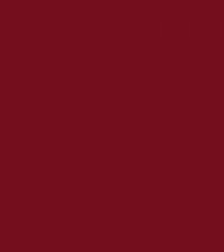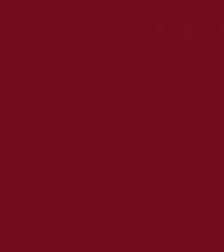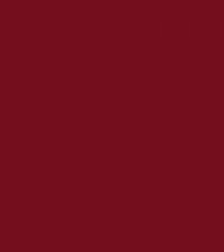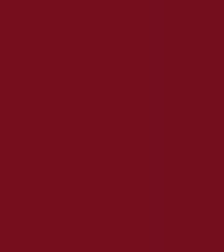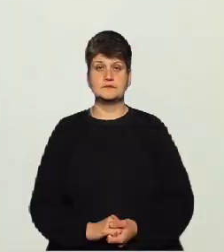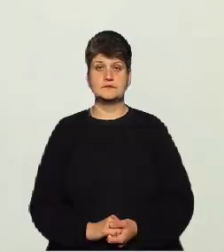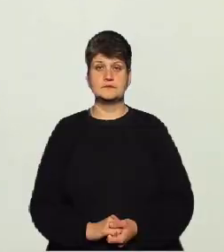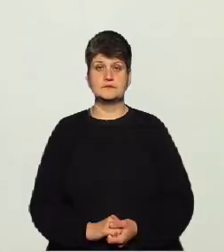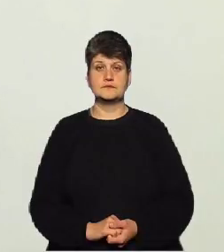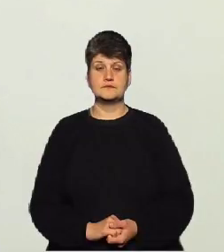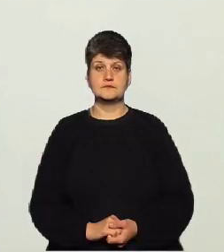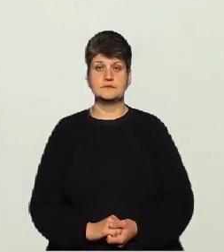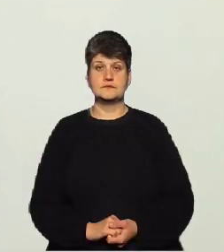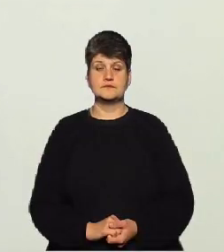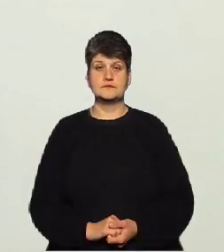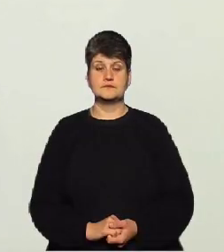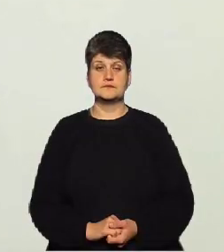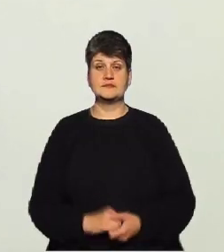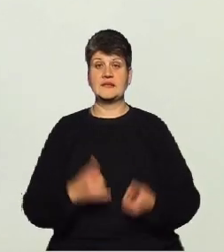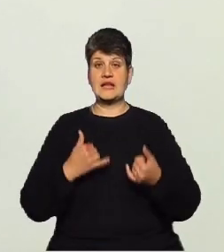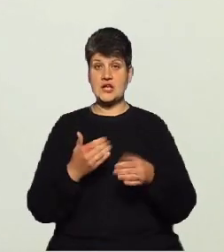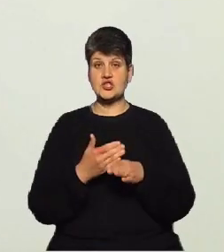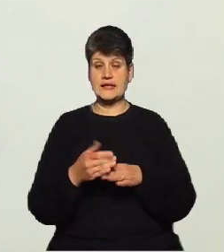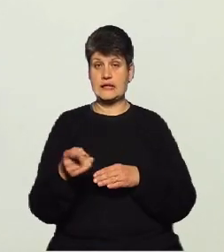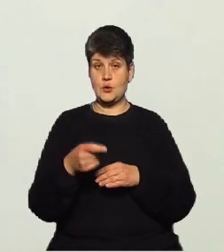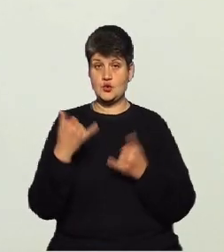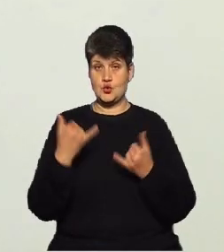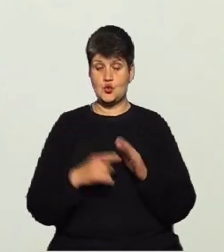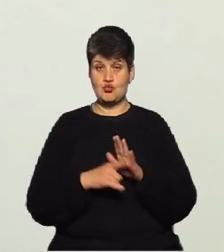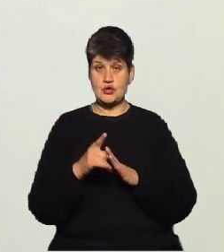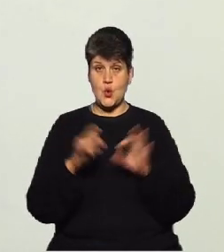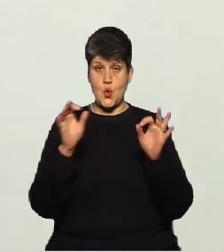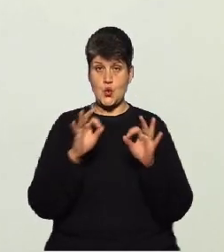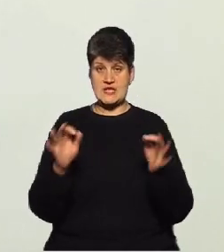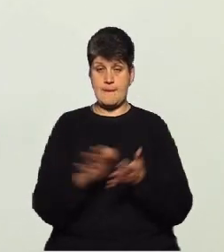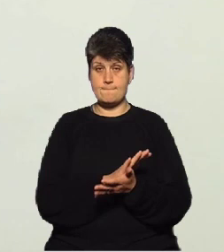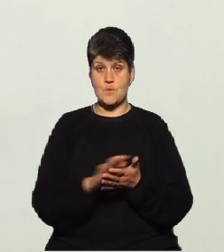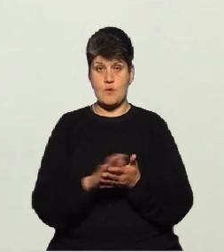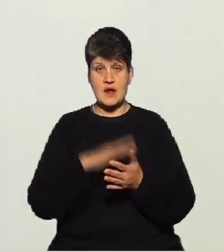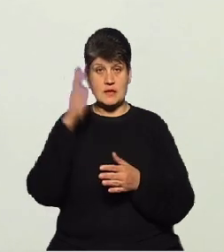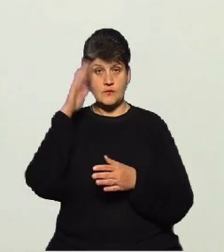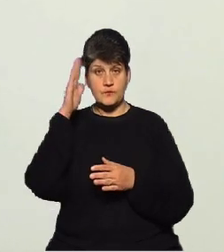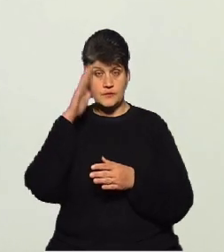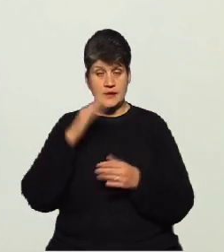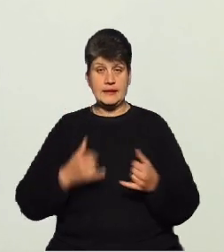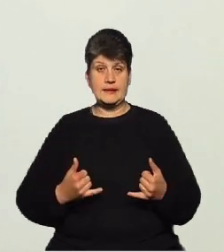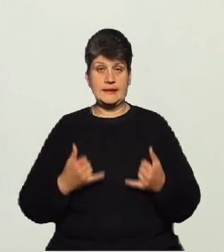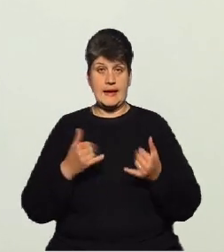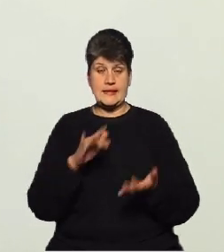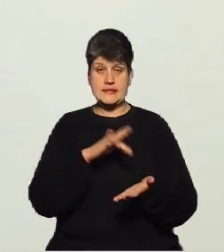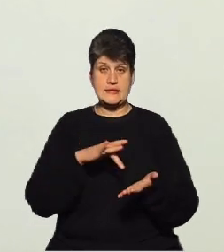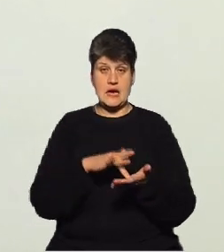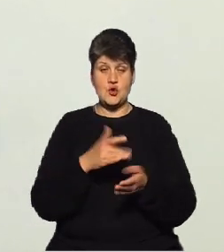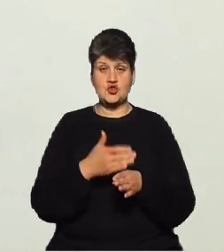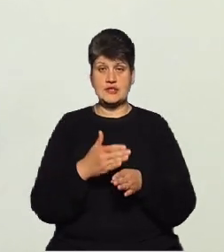Музика Для частини Тернополя сьогодні розпочалося осіннє промивання водомереж, тобто для центральної частини Тернополя